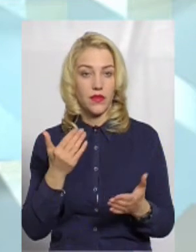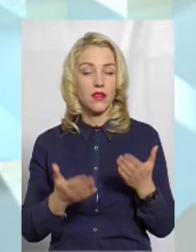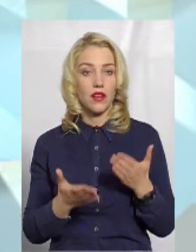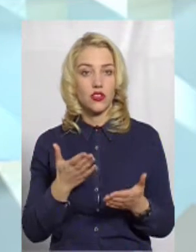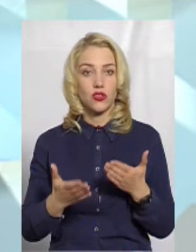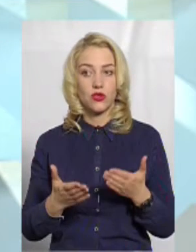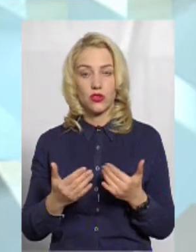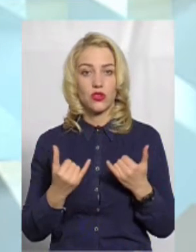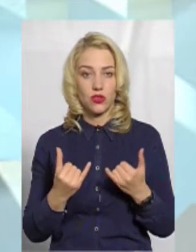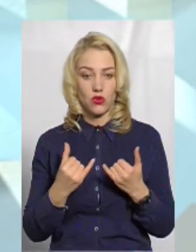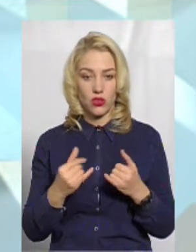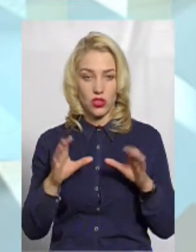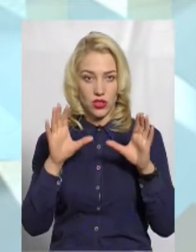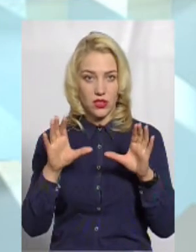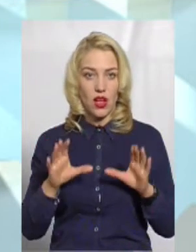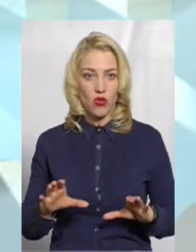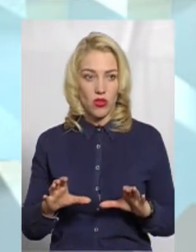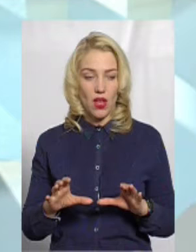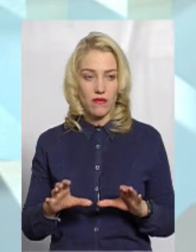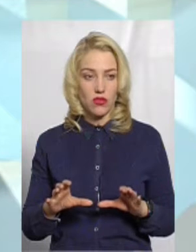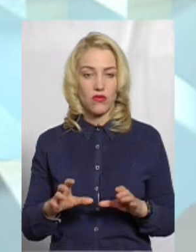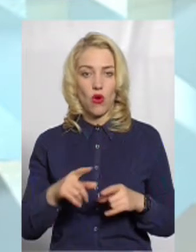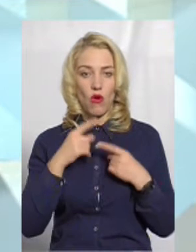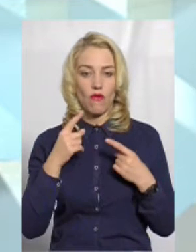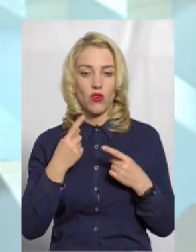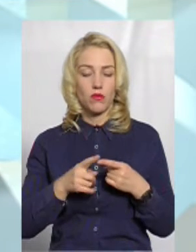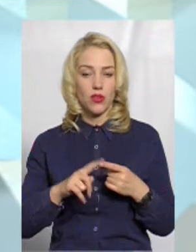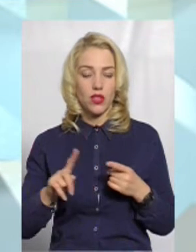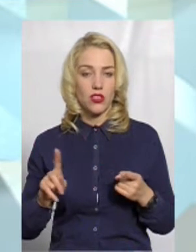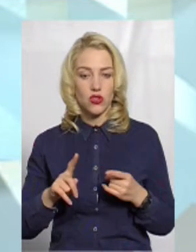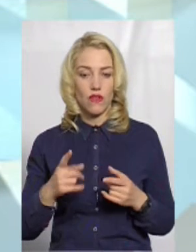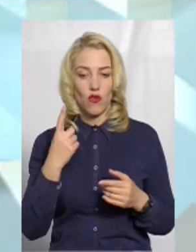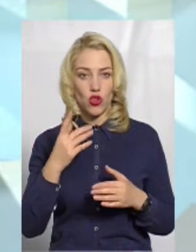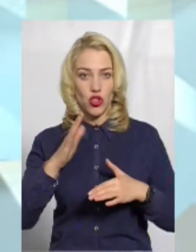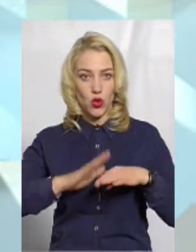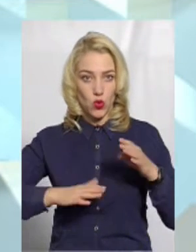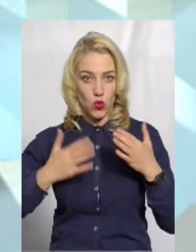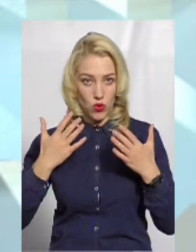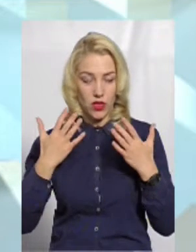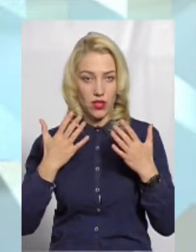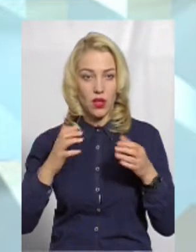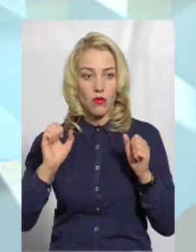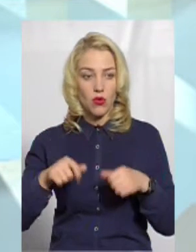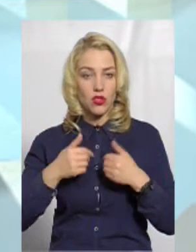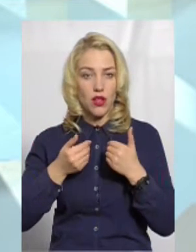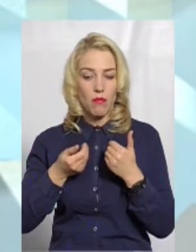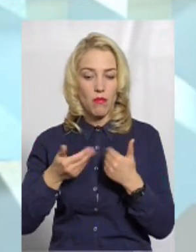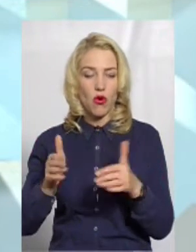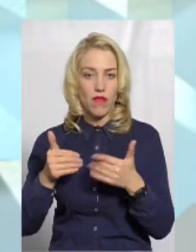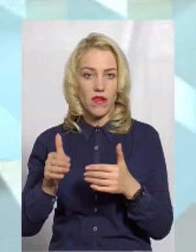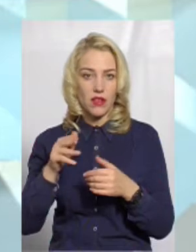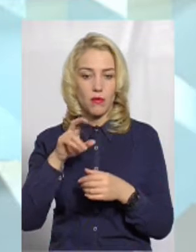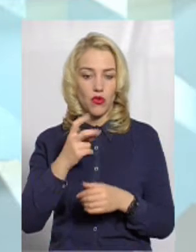сьогоднішнє законодавство говорить, що можна в одні руки давати по 200